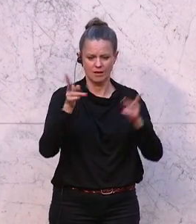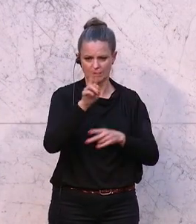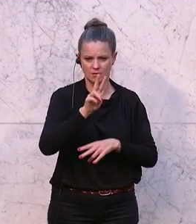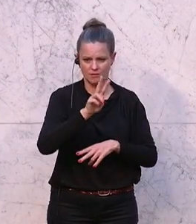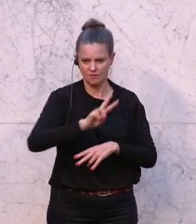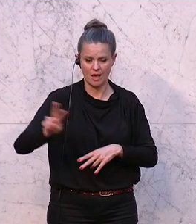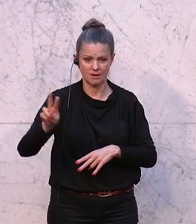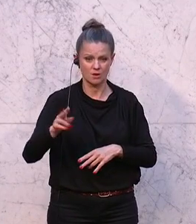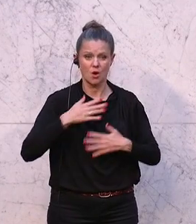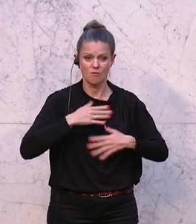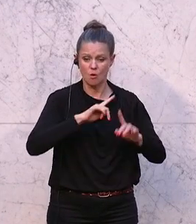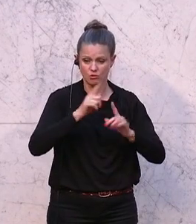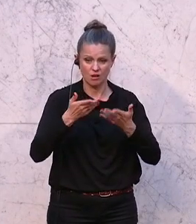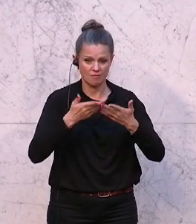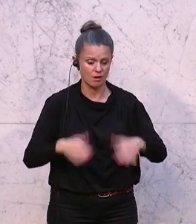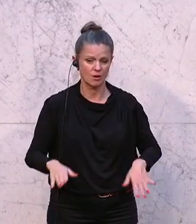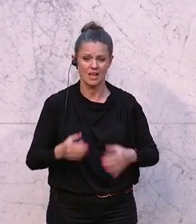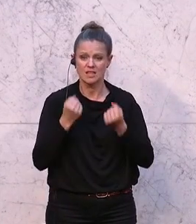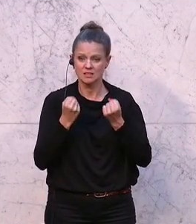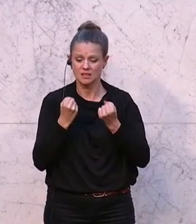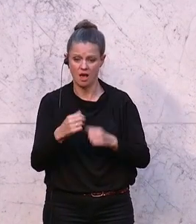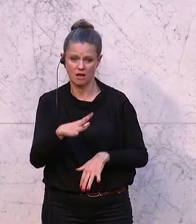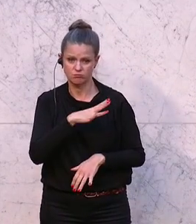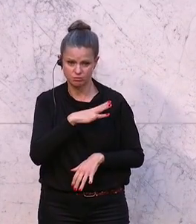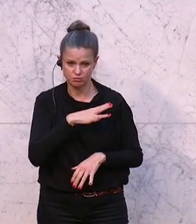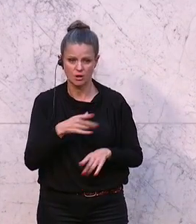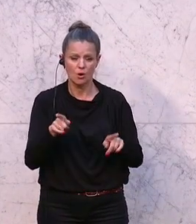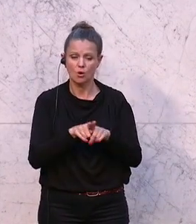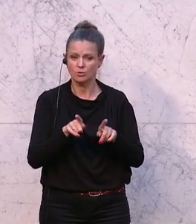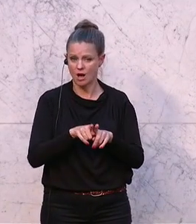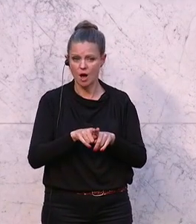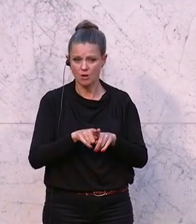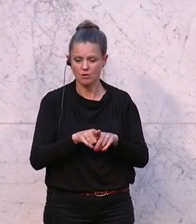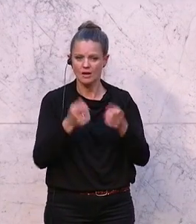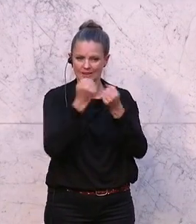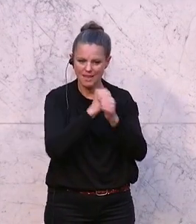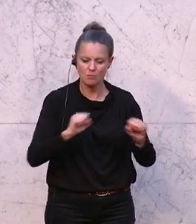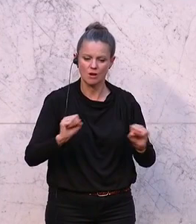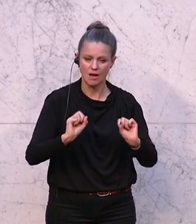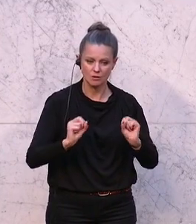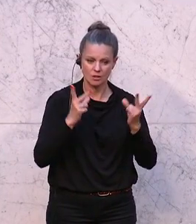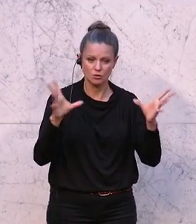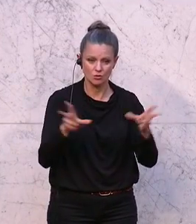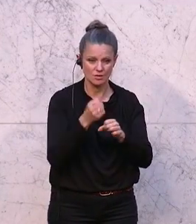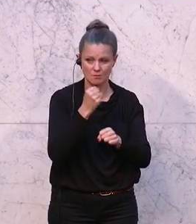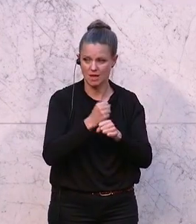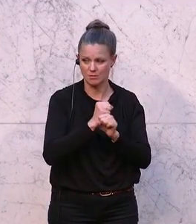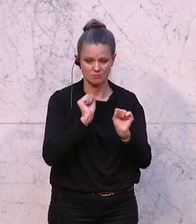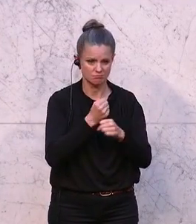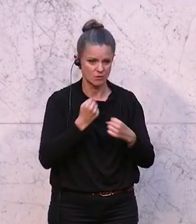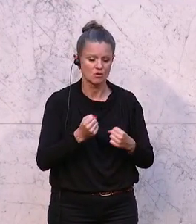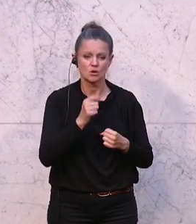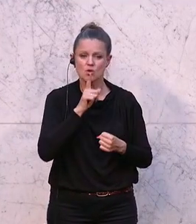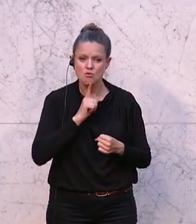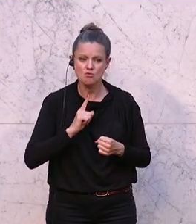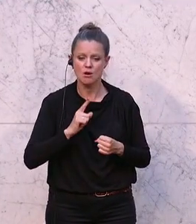verlieren würden, unsere Sicherheit gefährden würden und eben nicht mehr mit demokratischen Kräften zusammenarbeiten würden, sondern